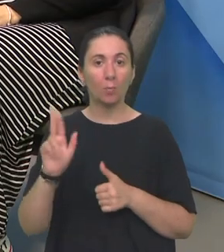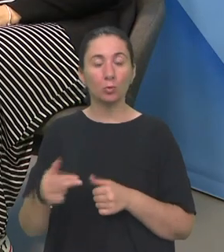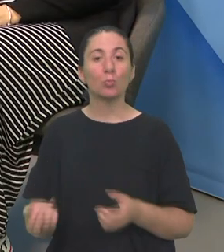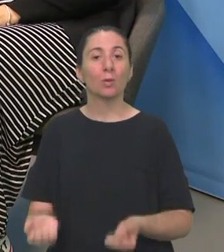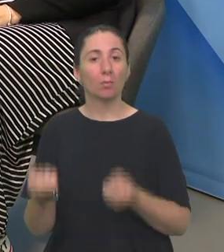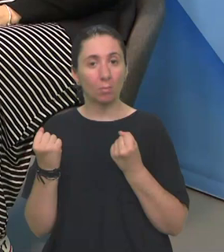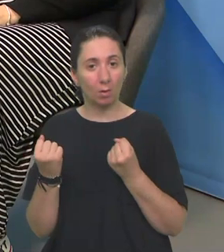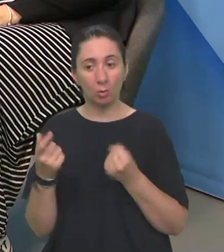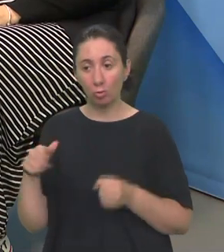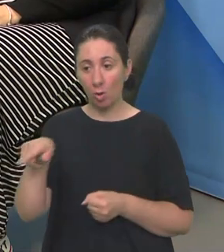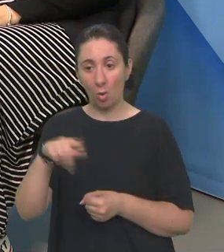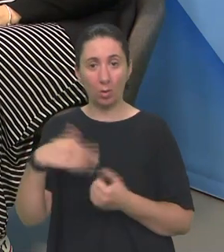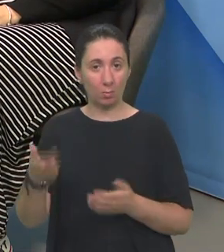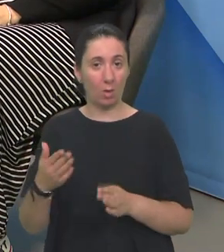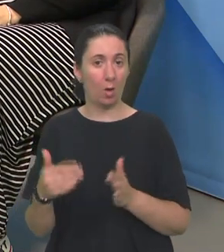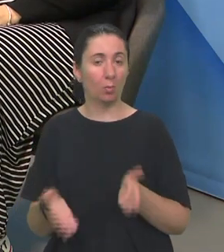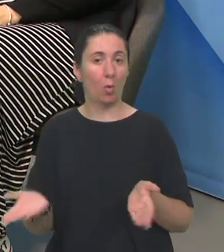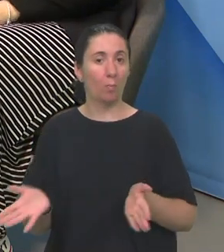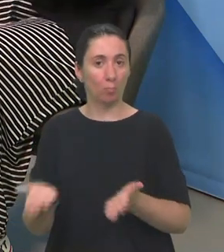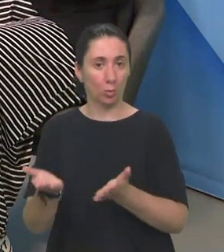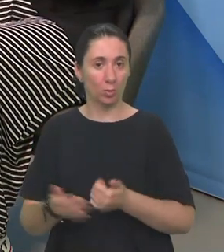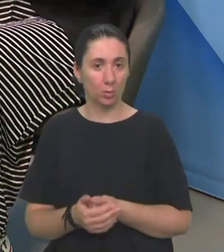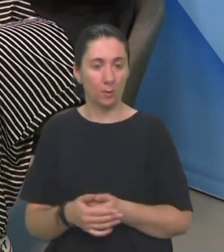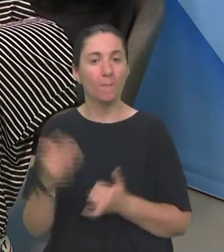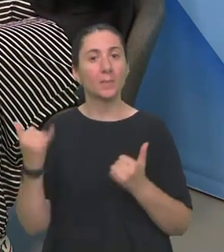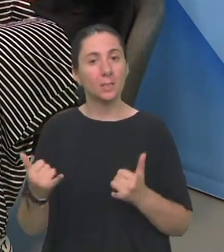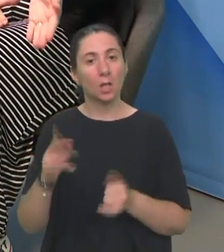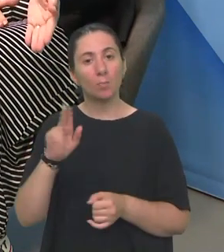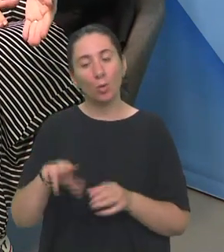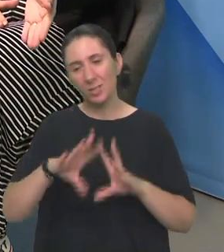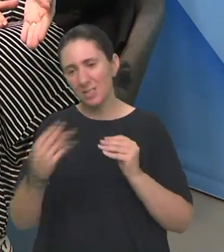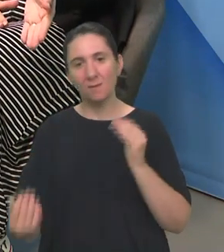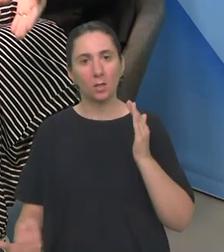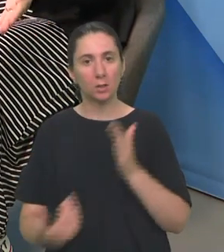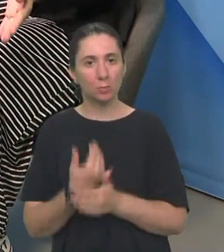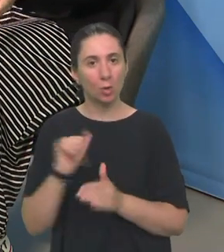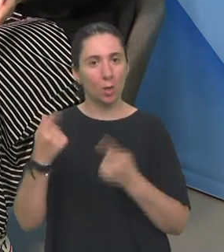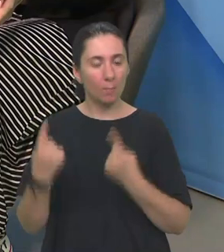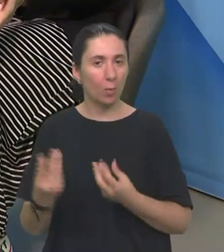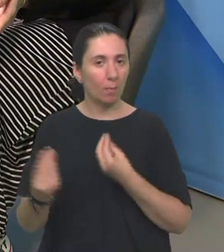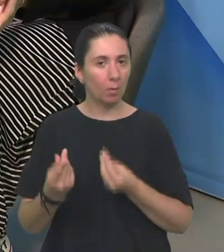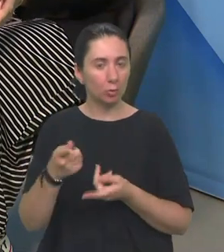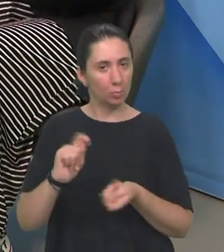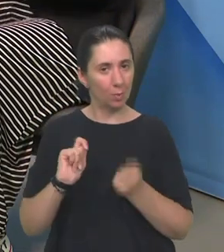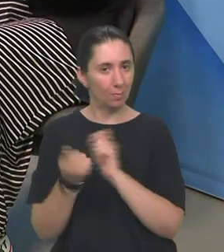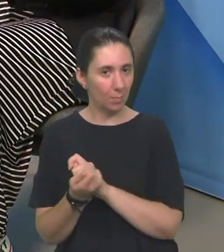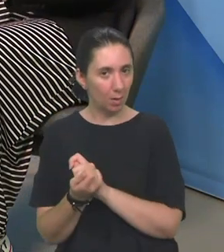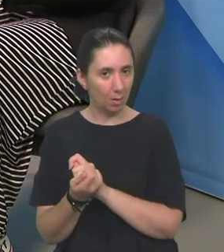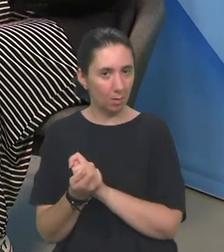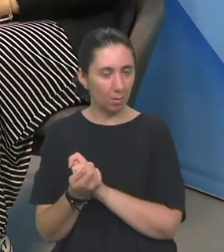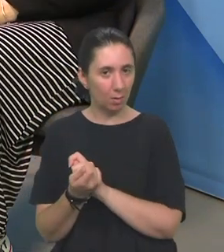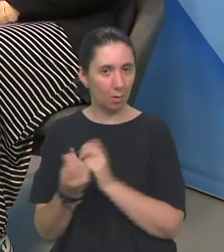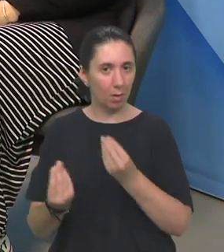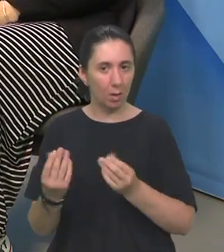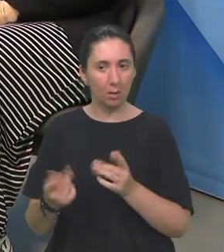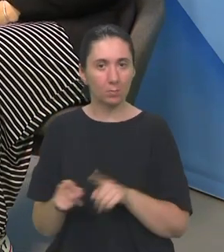puno teže A evo oni ti daju neki podstreg I da sad morate sve iz početka Postoji li nešto što bi mijenjali ili bi sve Pa